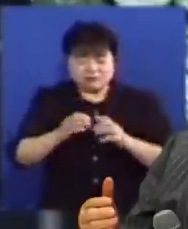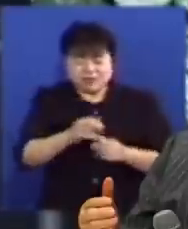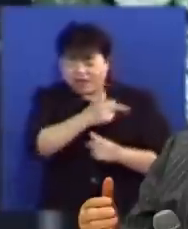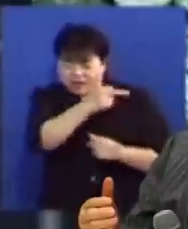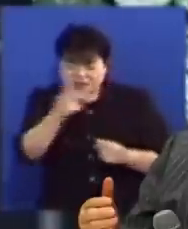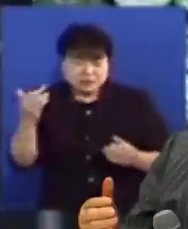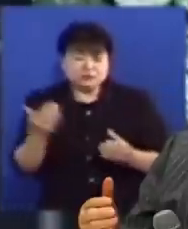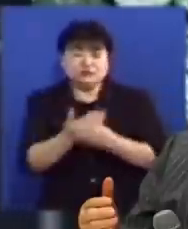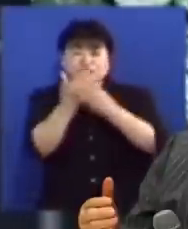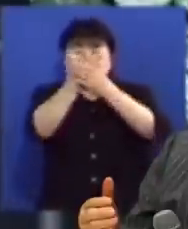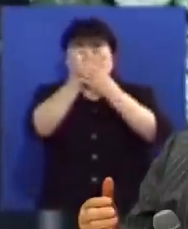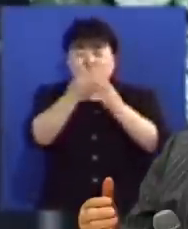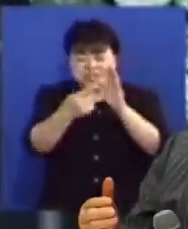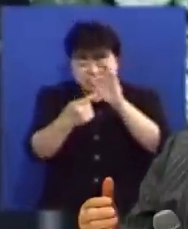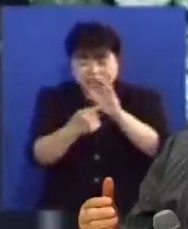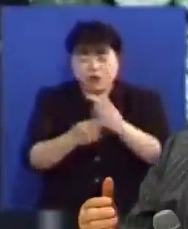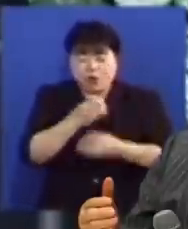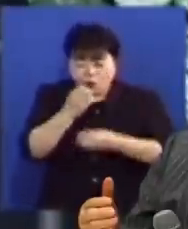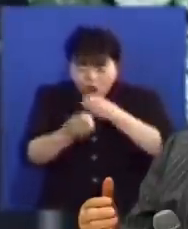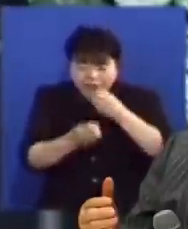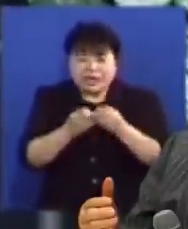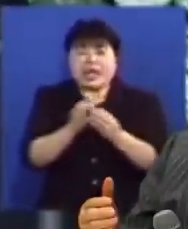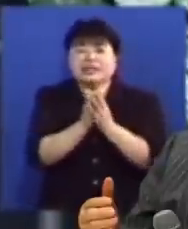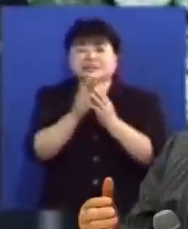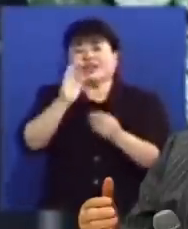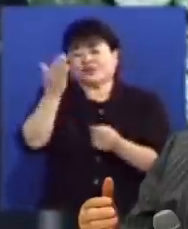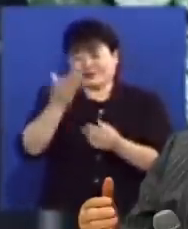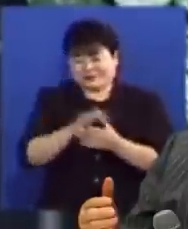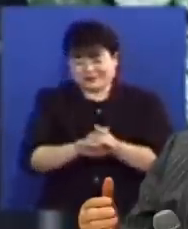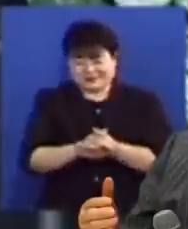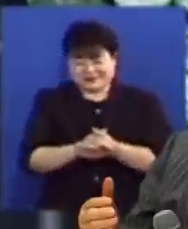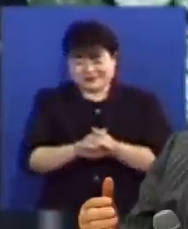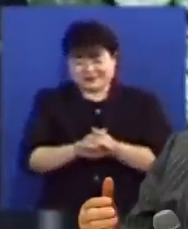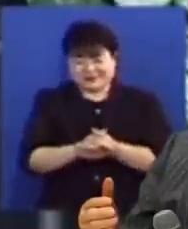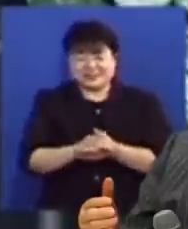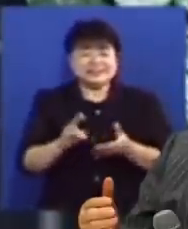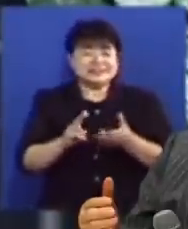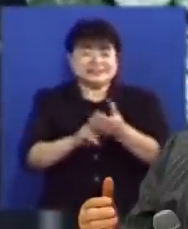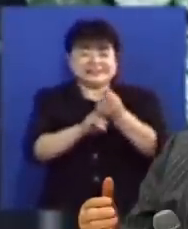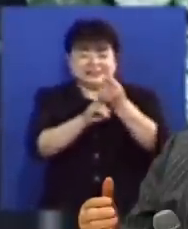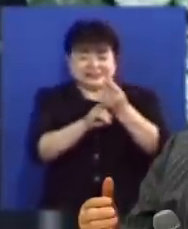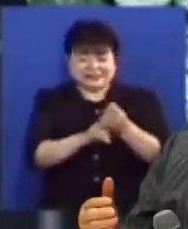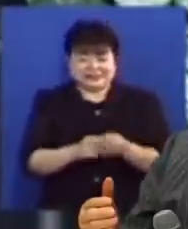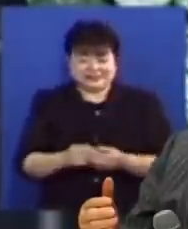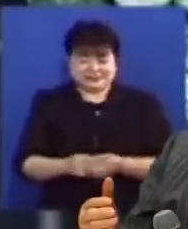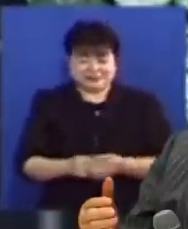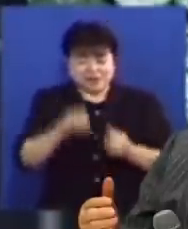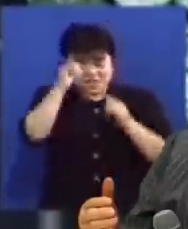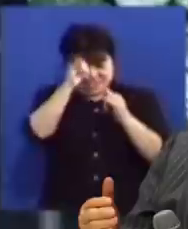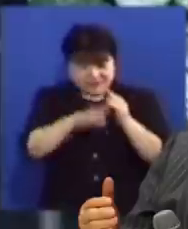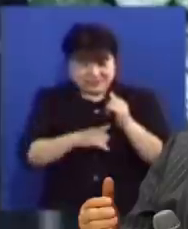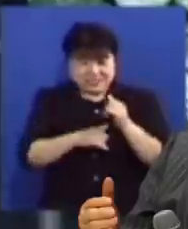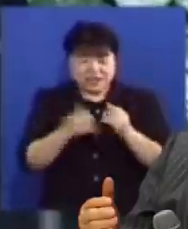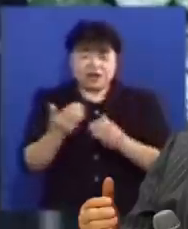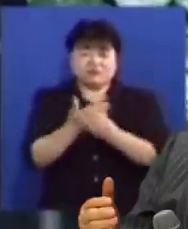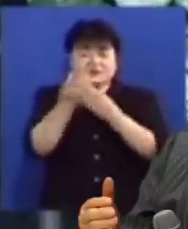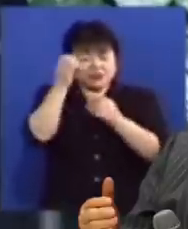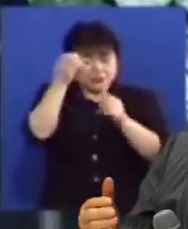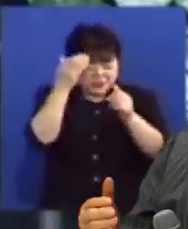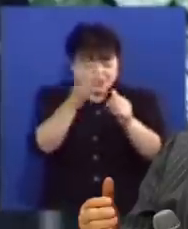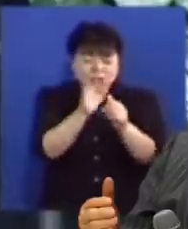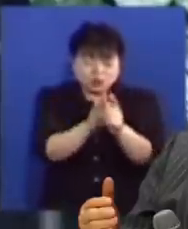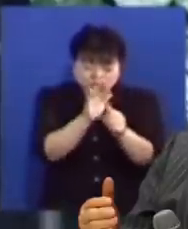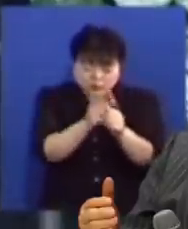부흥의 역사가 시작한 것이 있었습니다 이런 역사적인 부흥의 역사도 성령께서